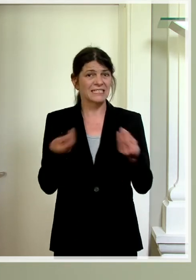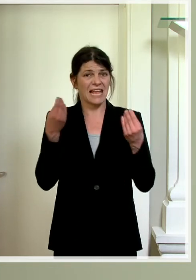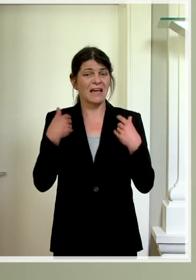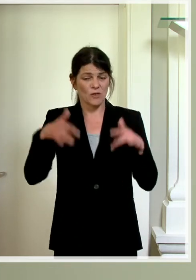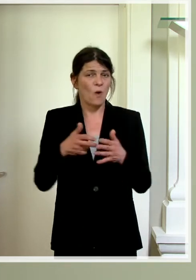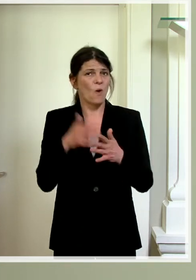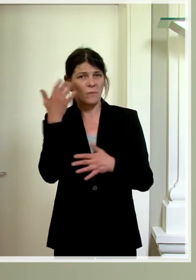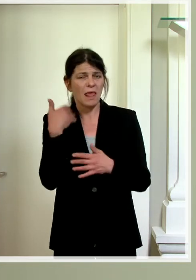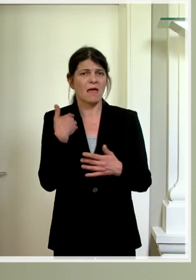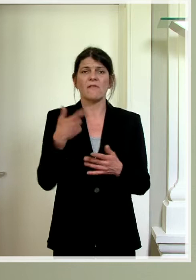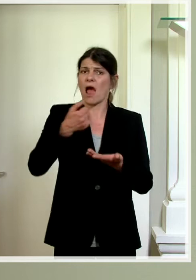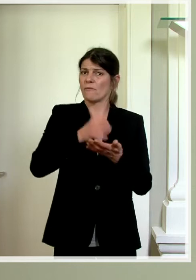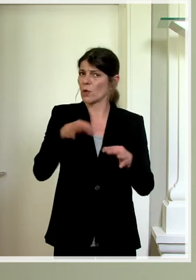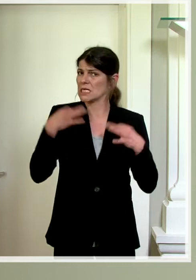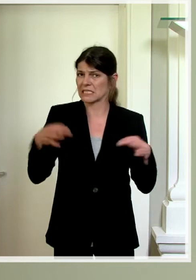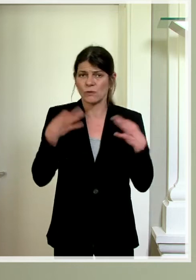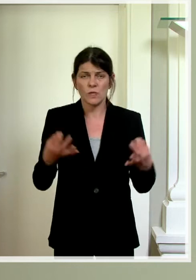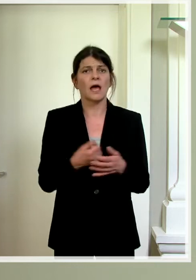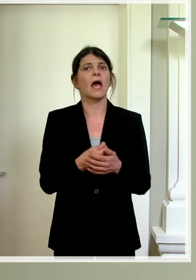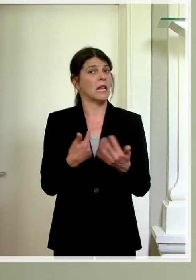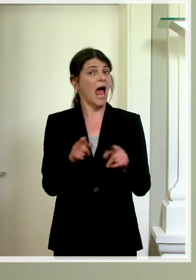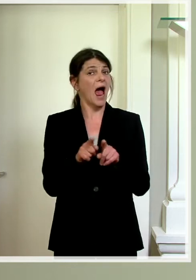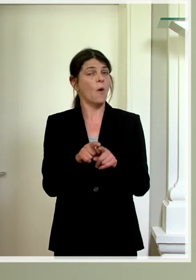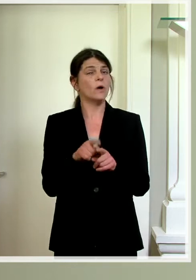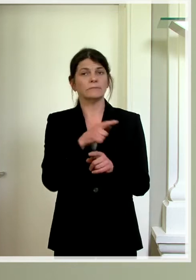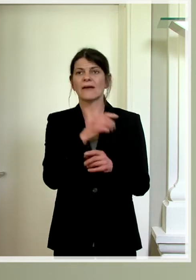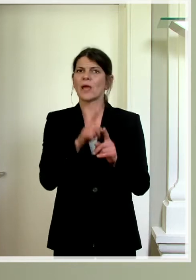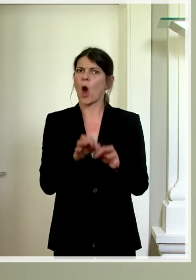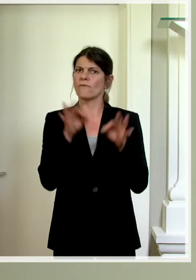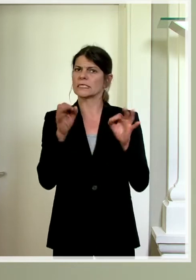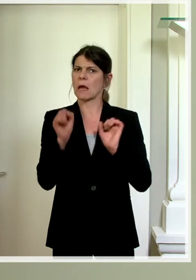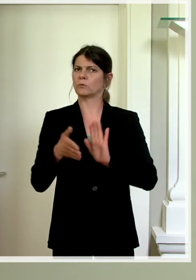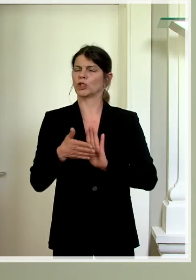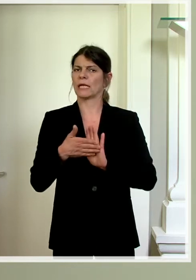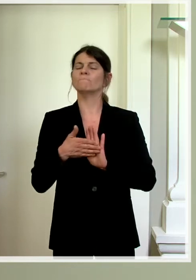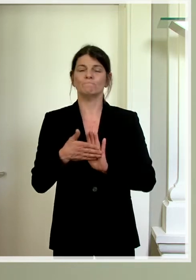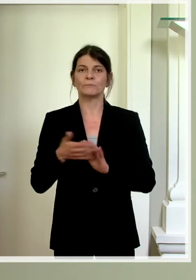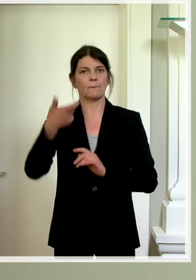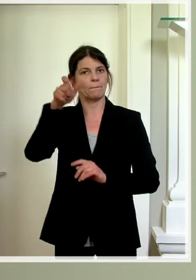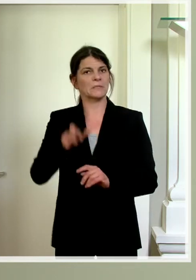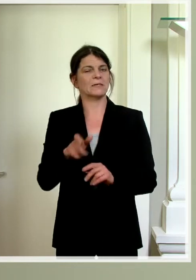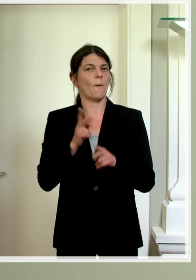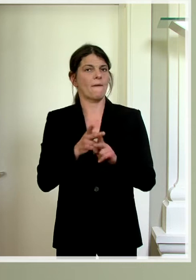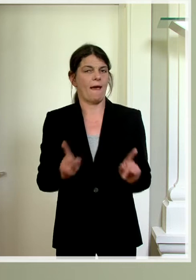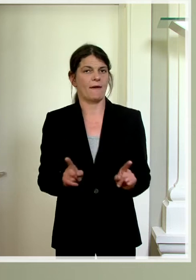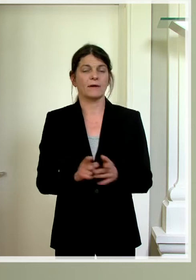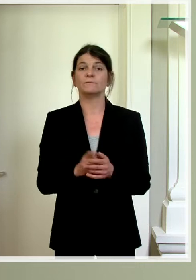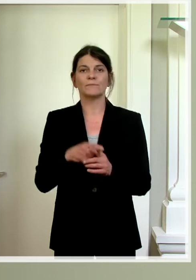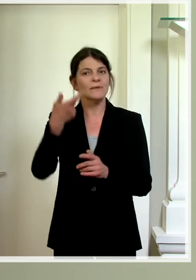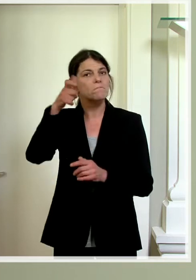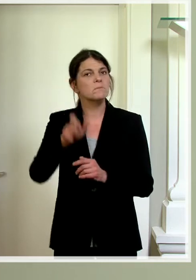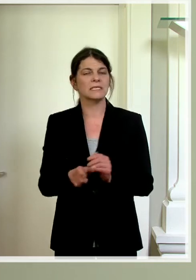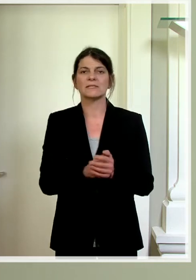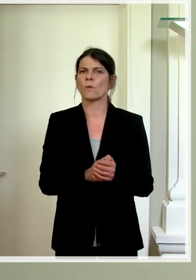wir derzeit, das Amt für Gesundheit eben auch offiziell bestätigen kann, dass eine Person erkrankt ist und diese Person das